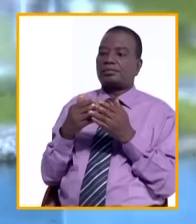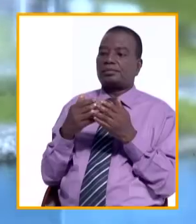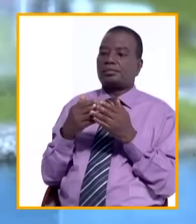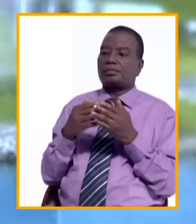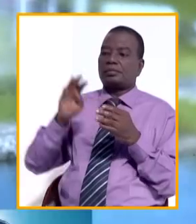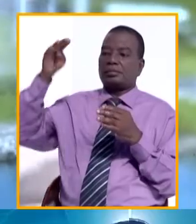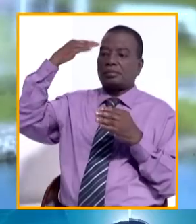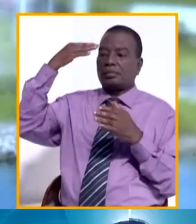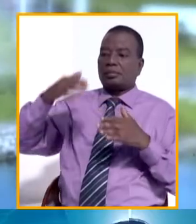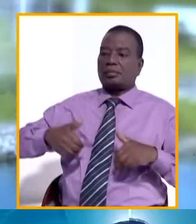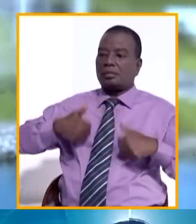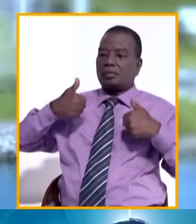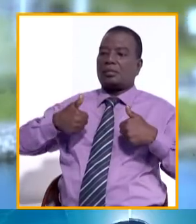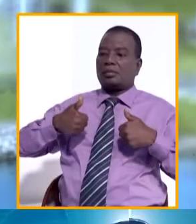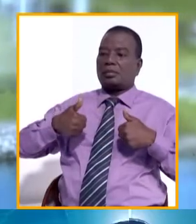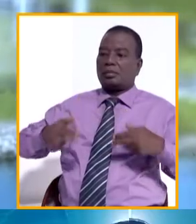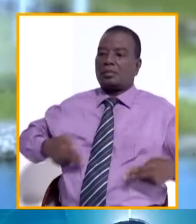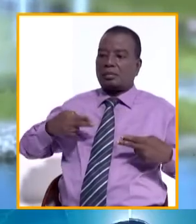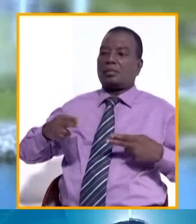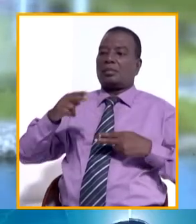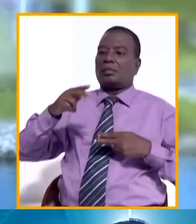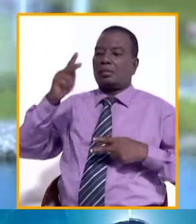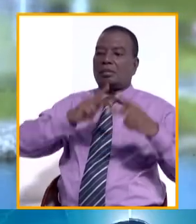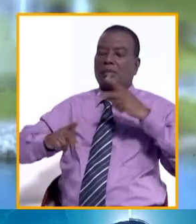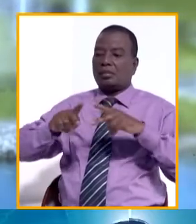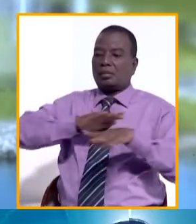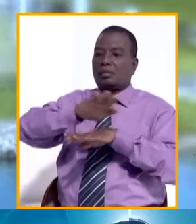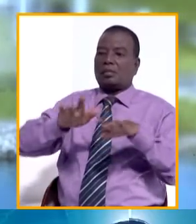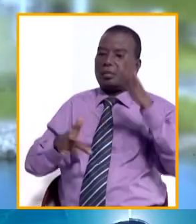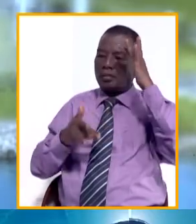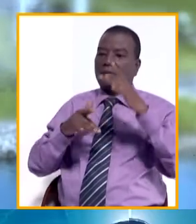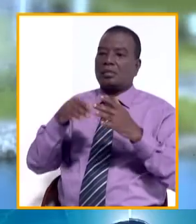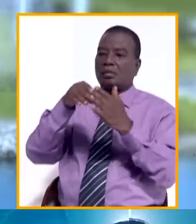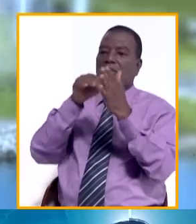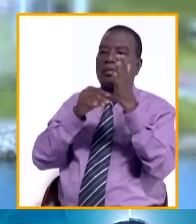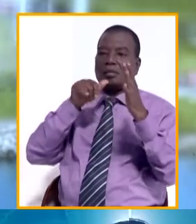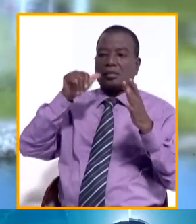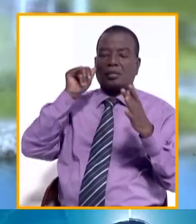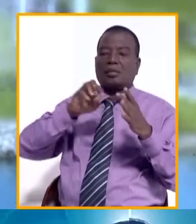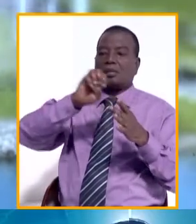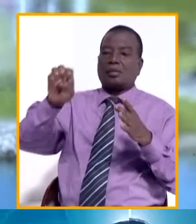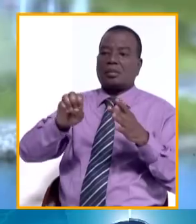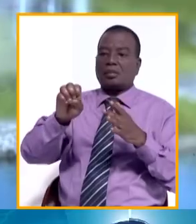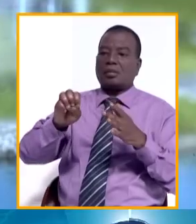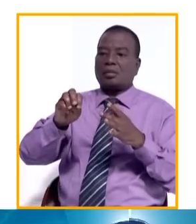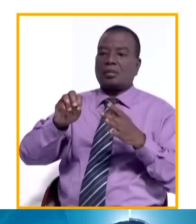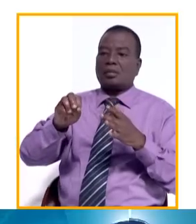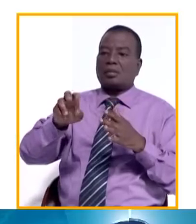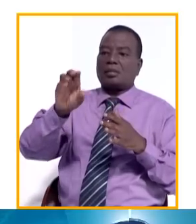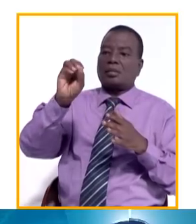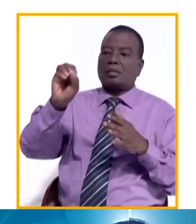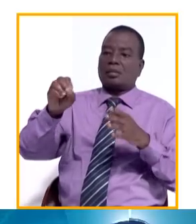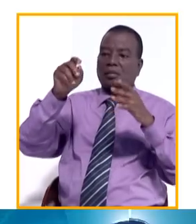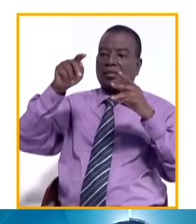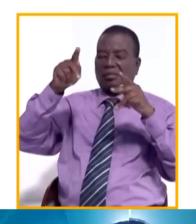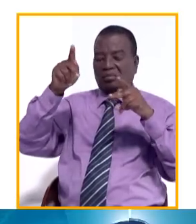Le ministère de la Santé et de l'hygiène publique de la couverture maladie universelle a enregistré hier mardi 24 janvier 2023. À 23, 0